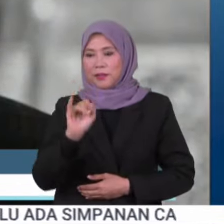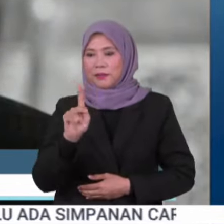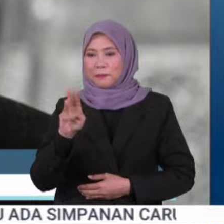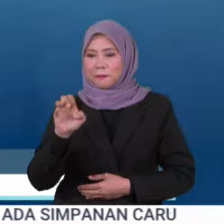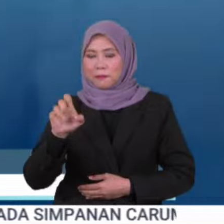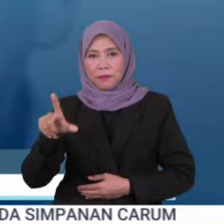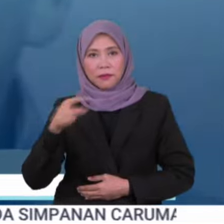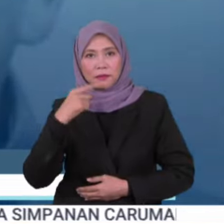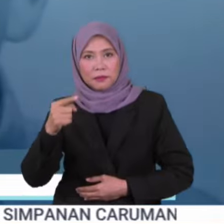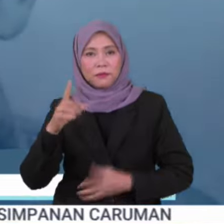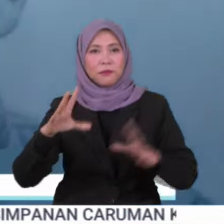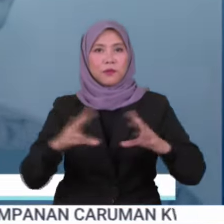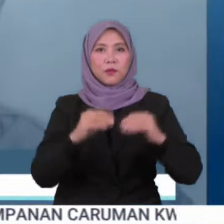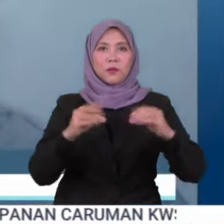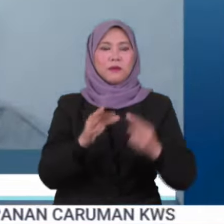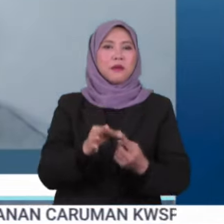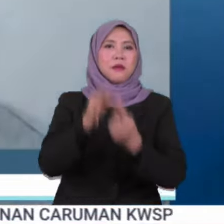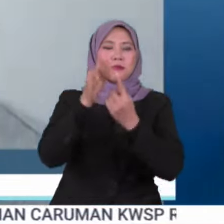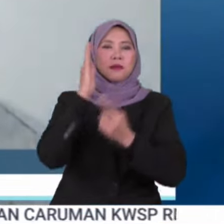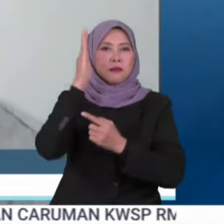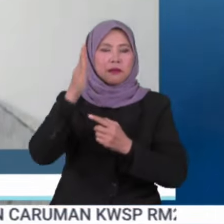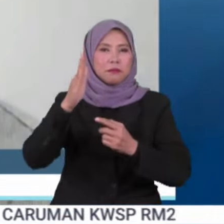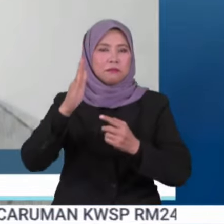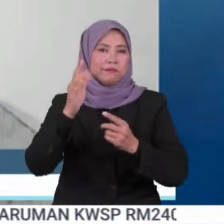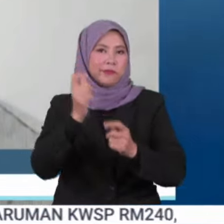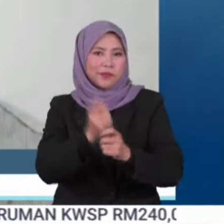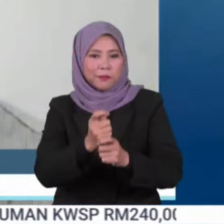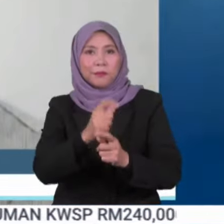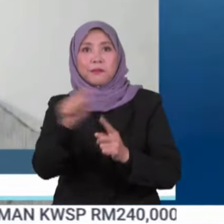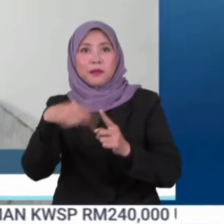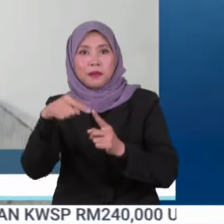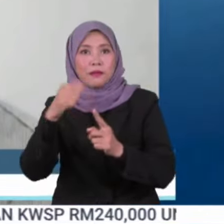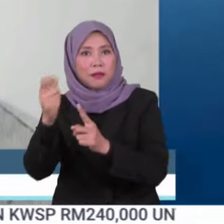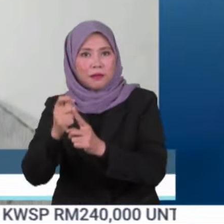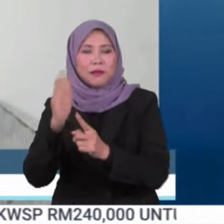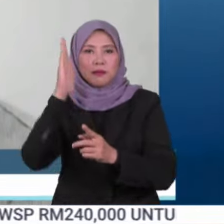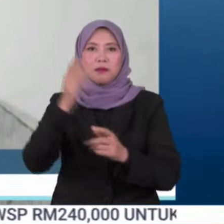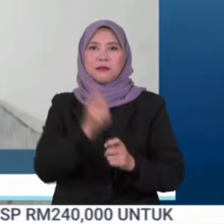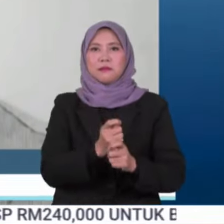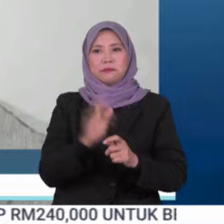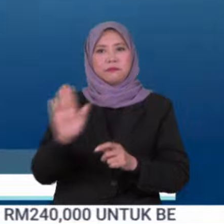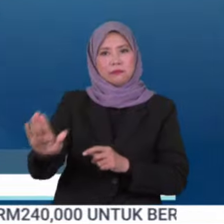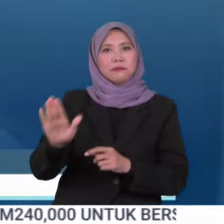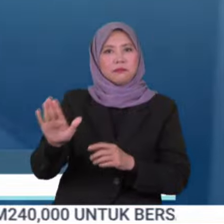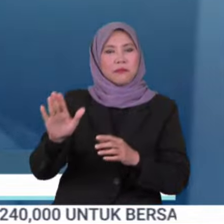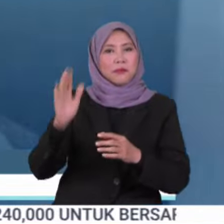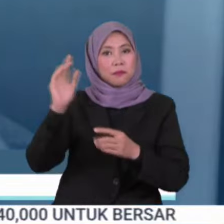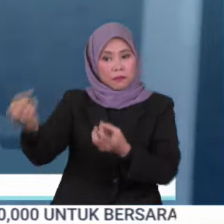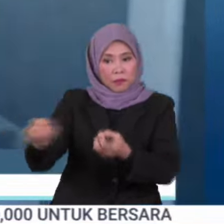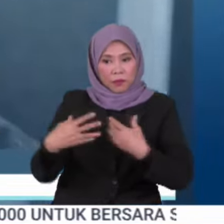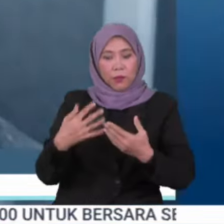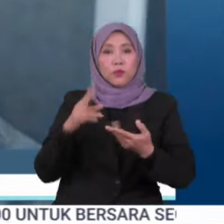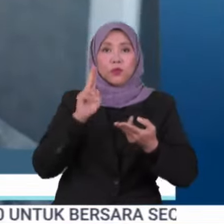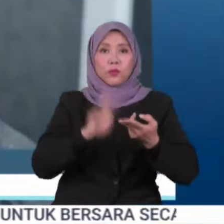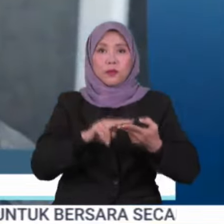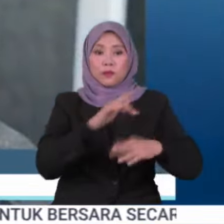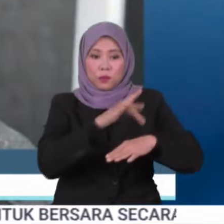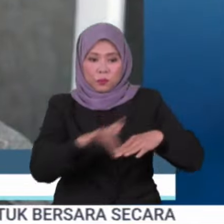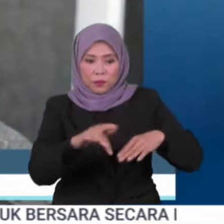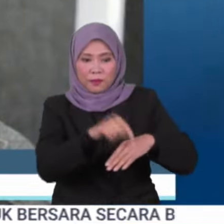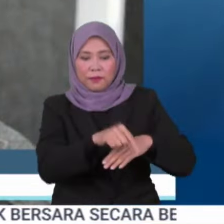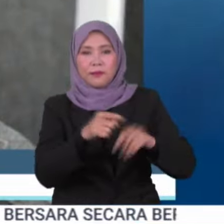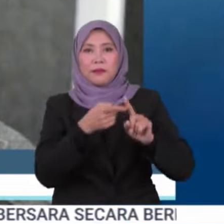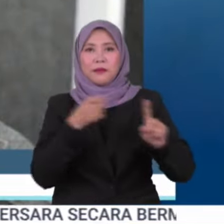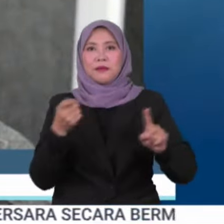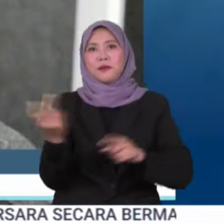berkata mesyuarat khas untuk menentukan rit-rit penting belian raya akan ditentukan suranjaya itu sebaik menerima notis kekosongan